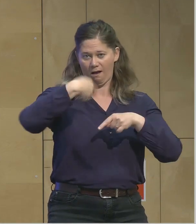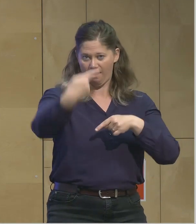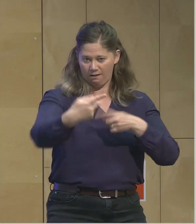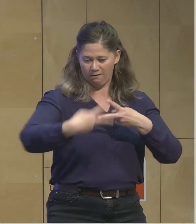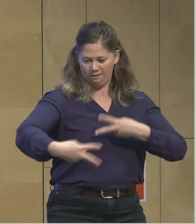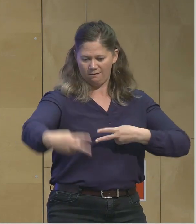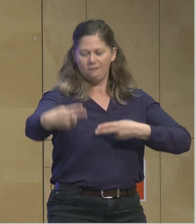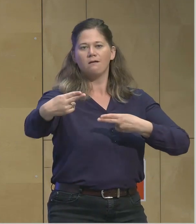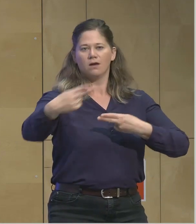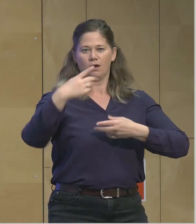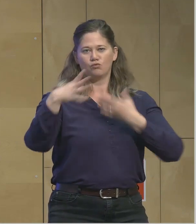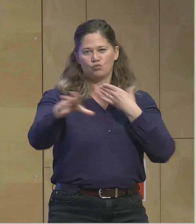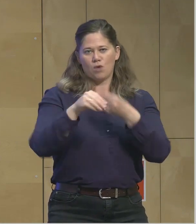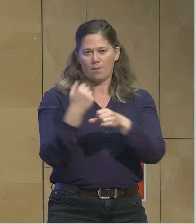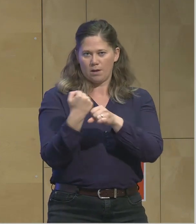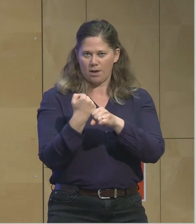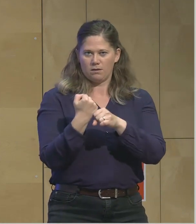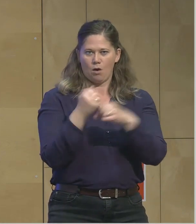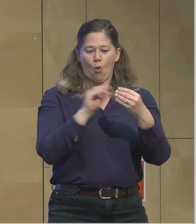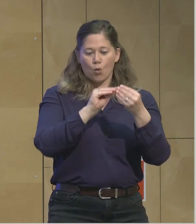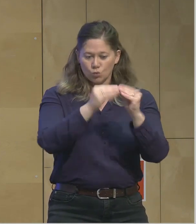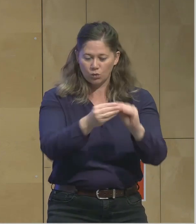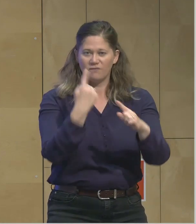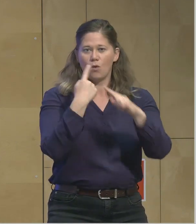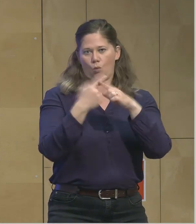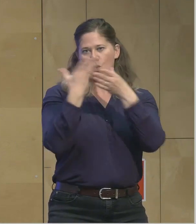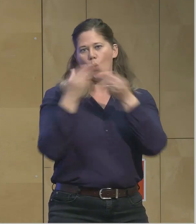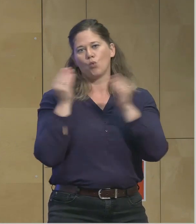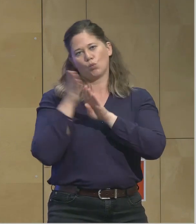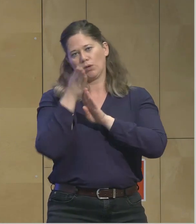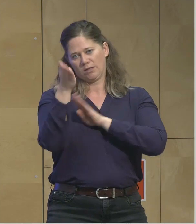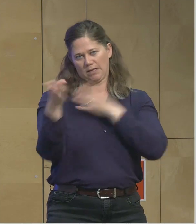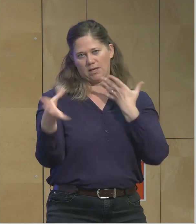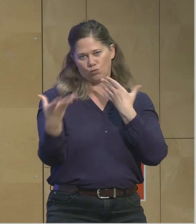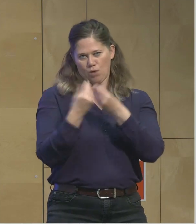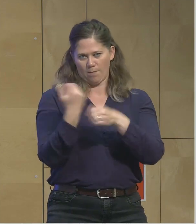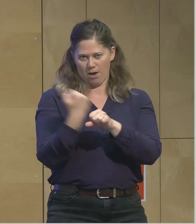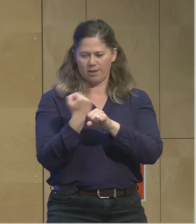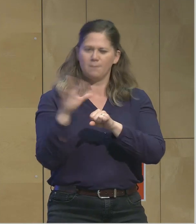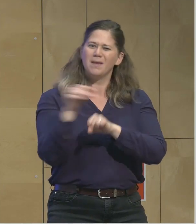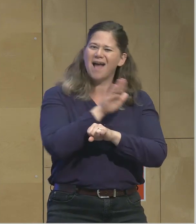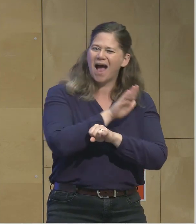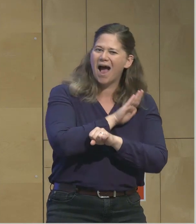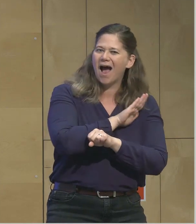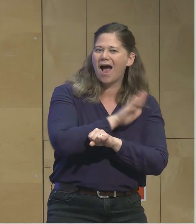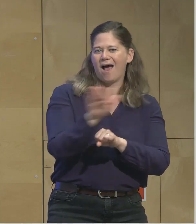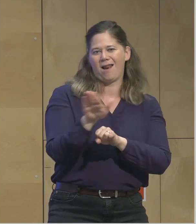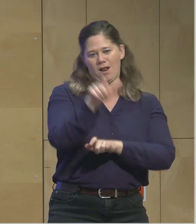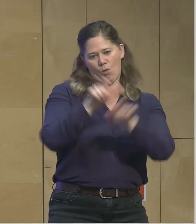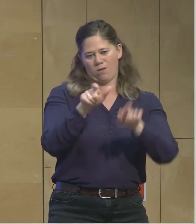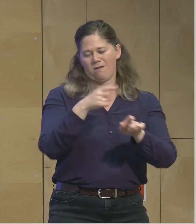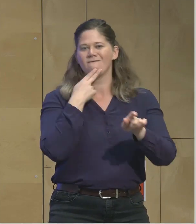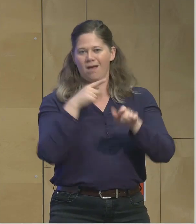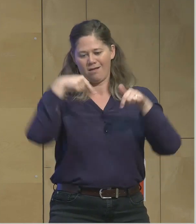konstruktive und lösungsorientierte Zusammenarbeit mit allen Kräften im Gemeinderat. Danke.